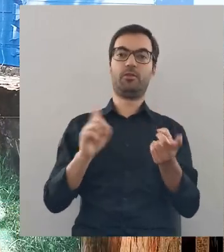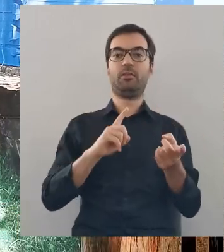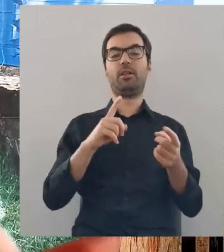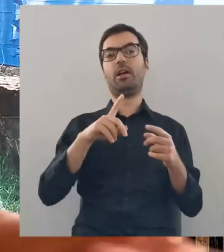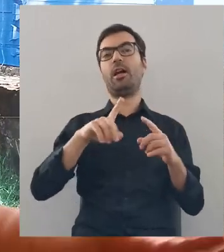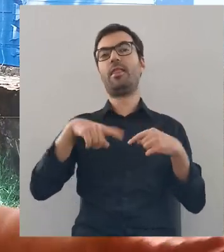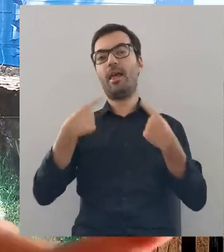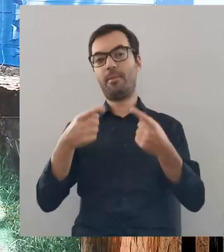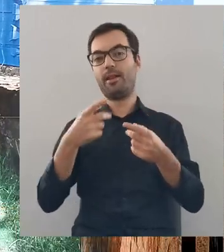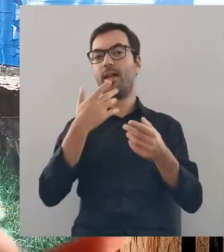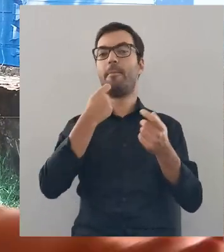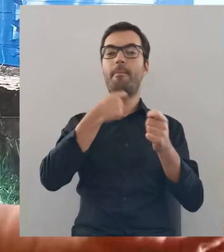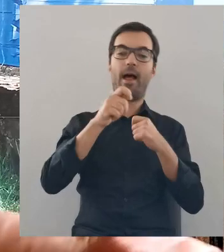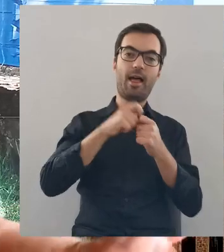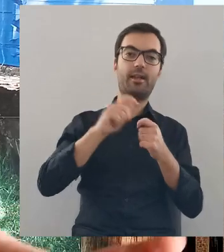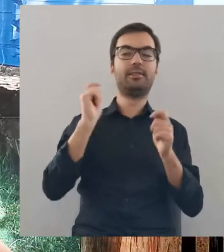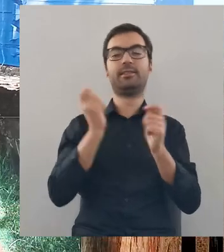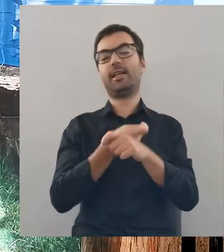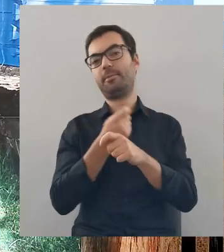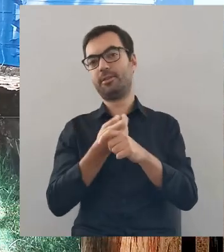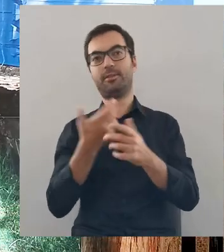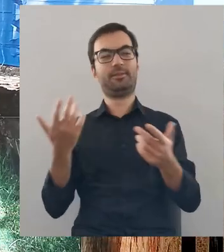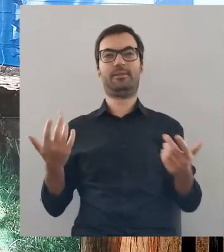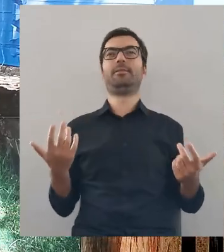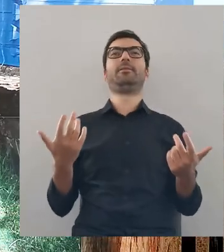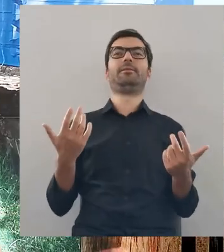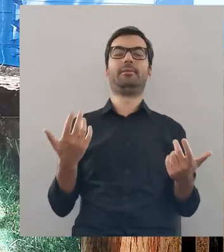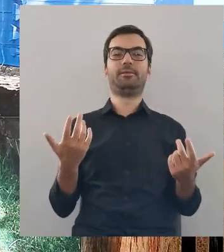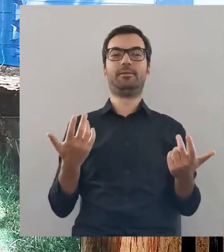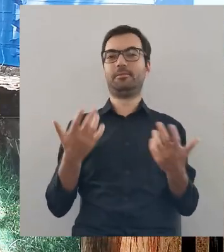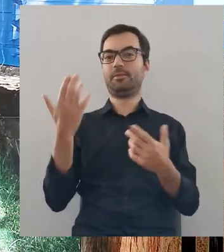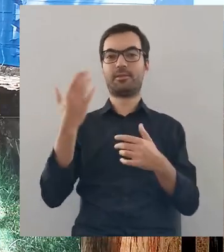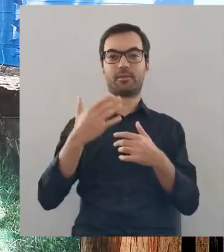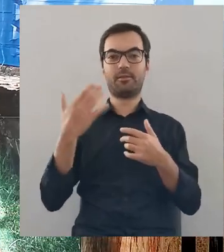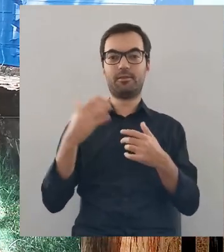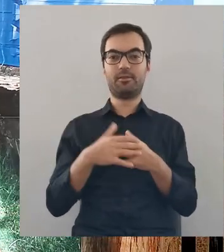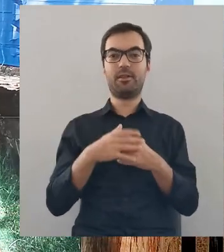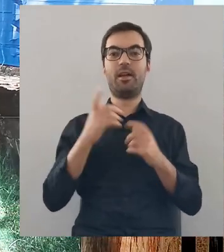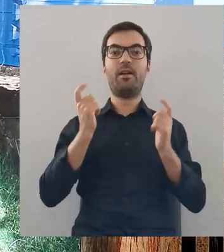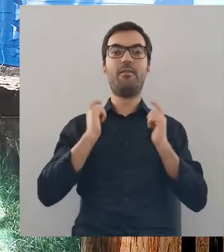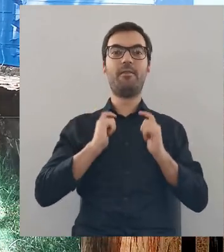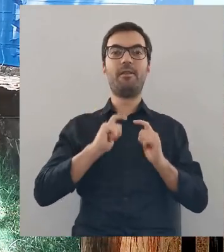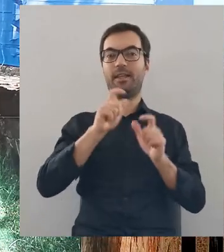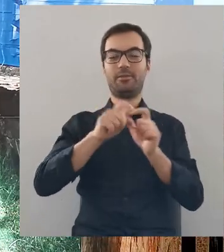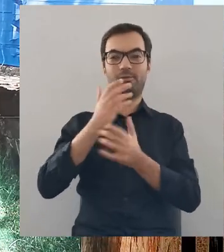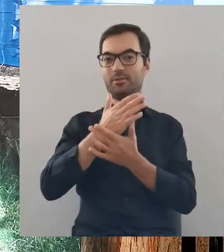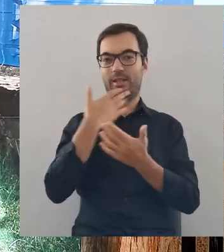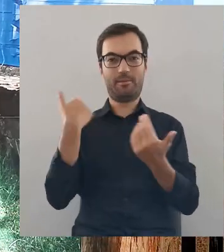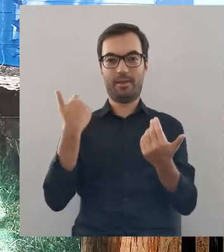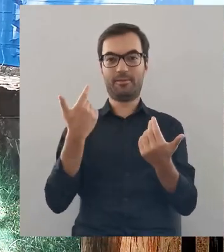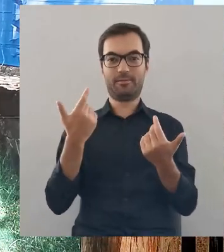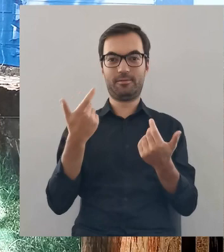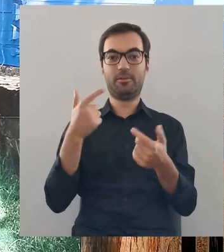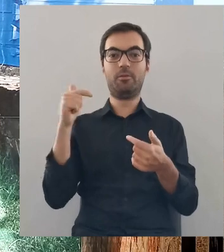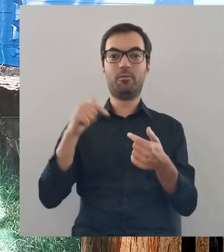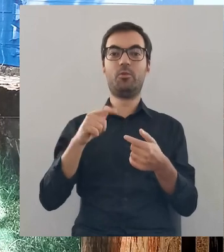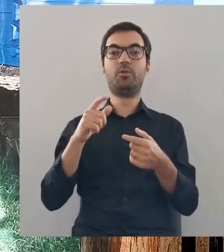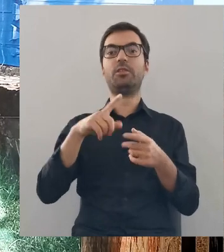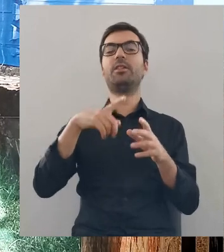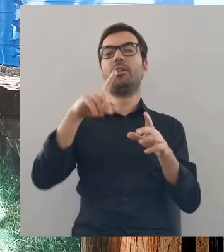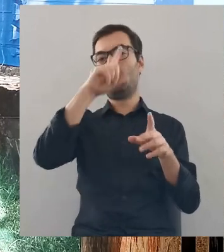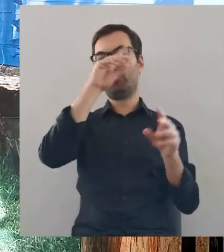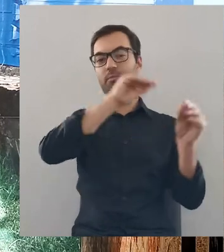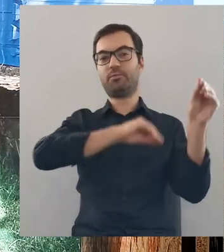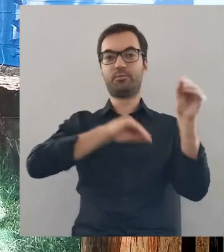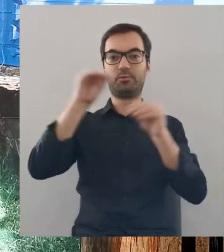i wewte jeździli, rabowali, palili, zabijali. No osadników już nie było. Trzeba było